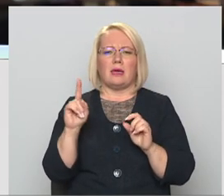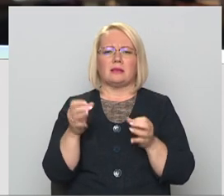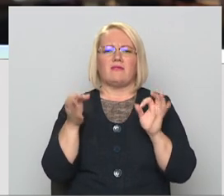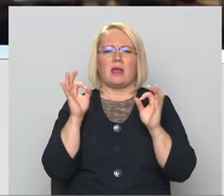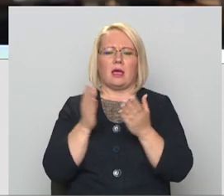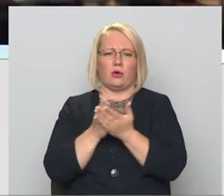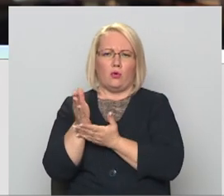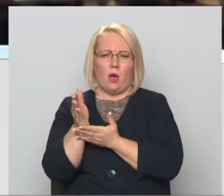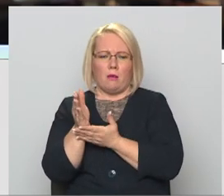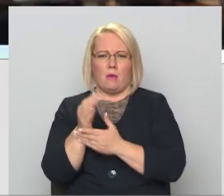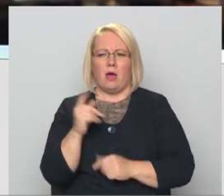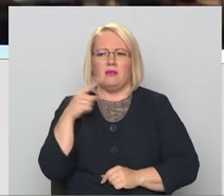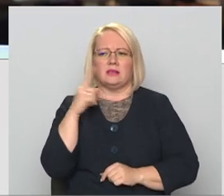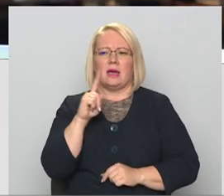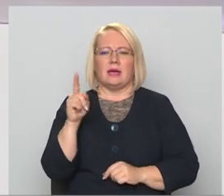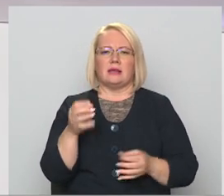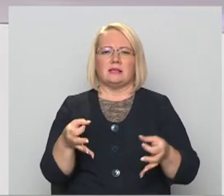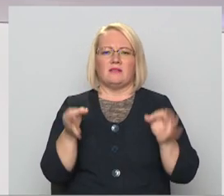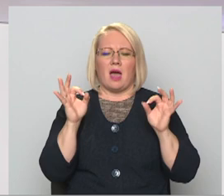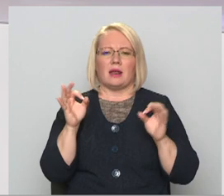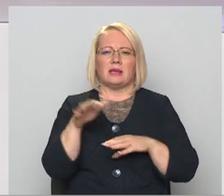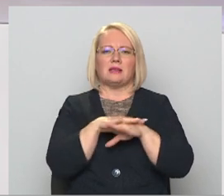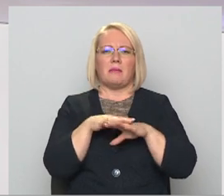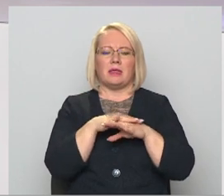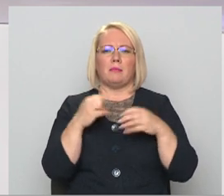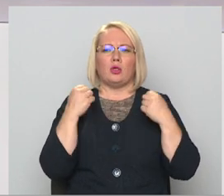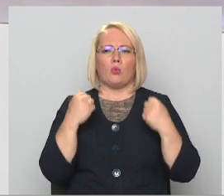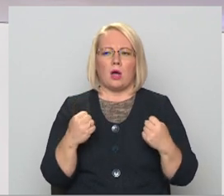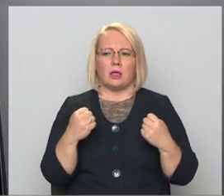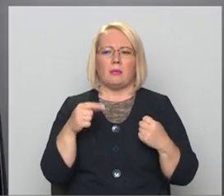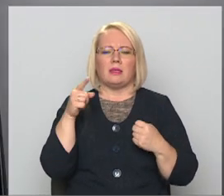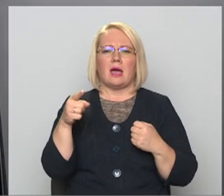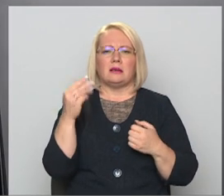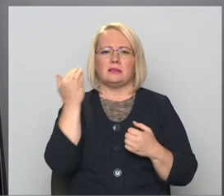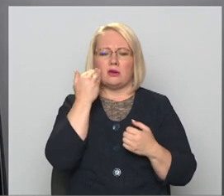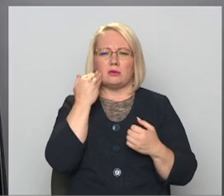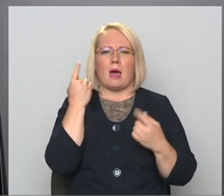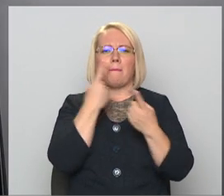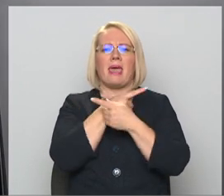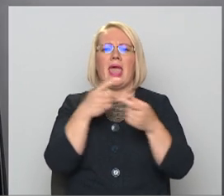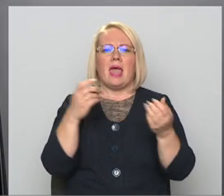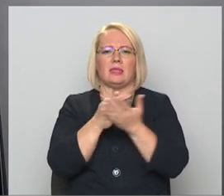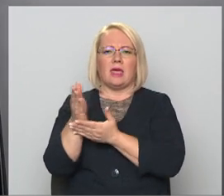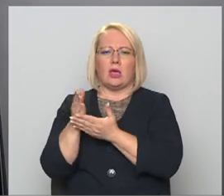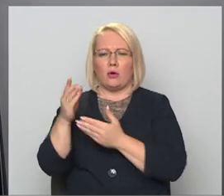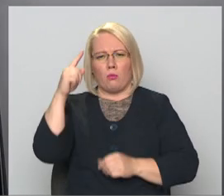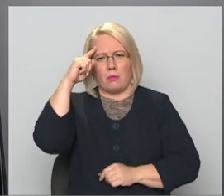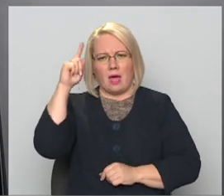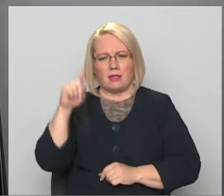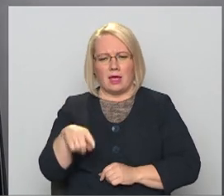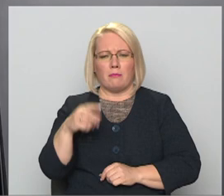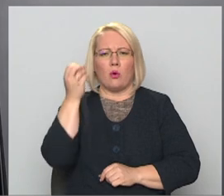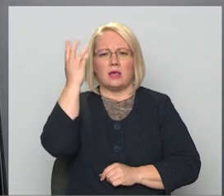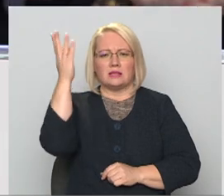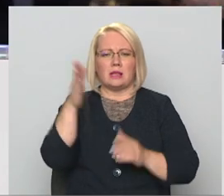sabiedrības noturība par šādu informāciju, sabiedrības mēdīpratību, kritiskā domāšana vispār izglītība plašākā nozīmē,